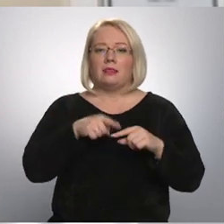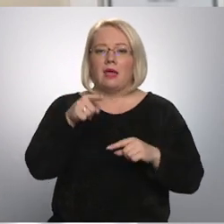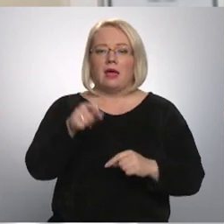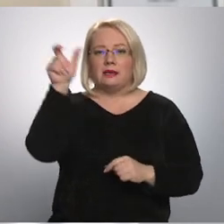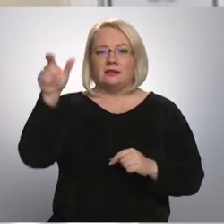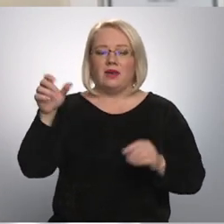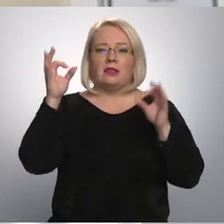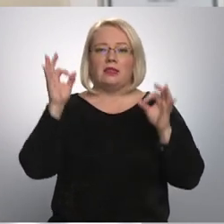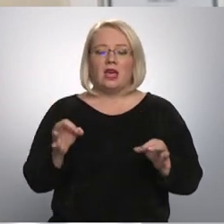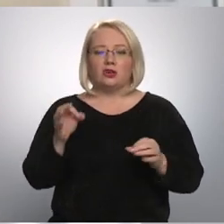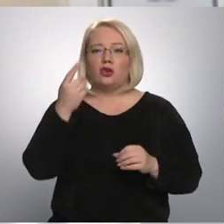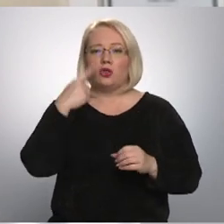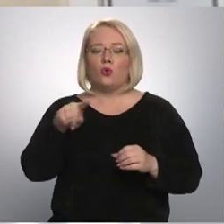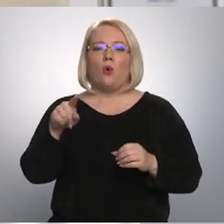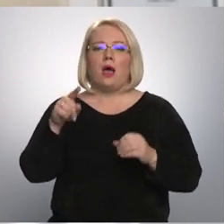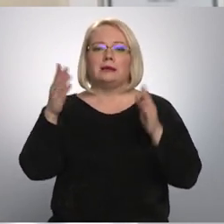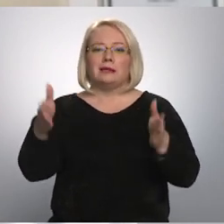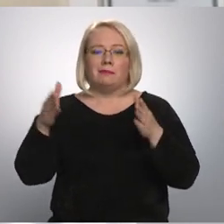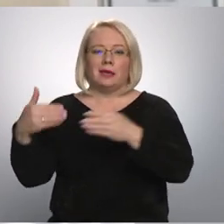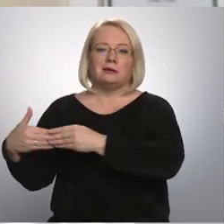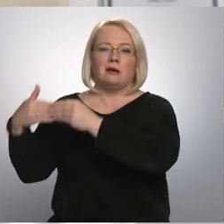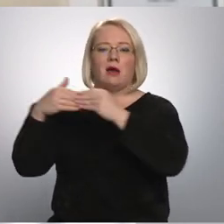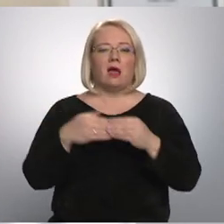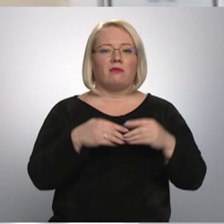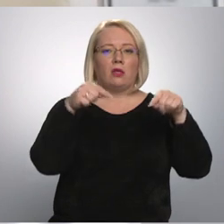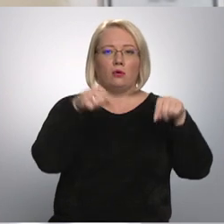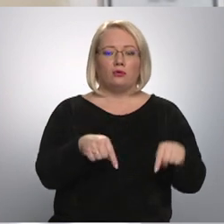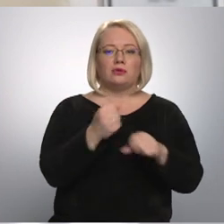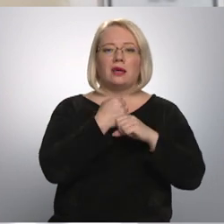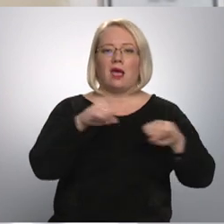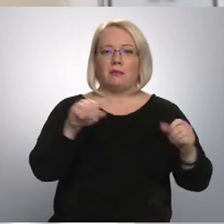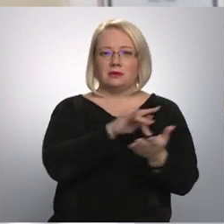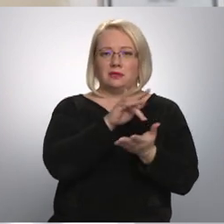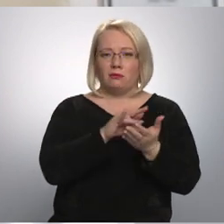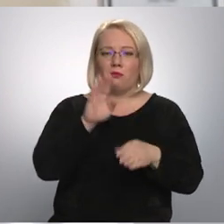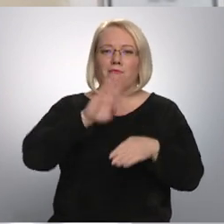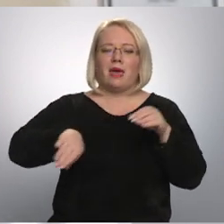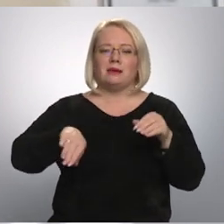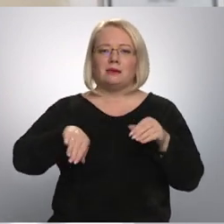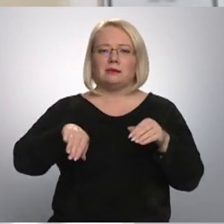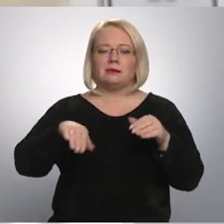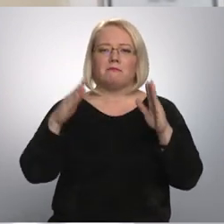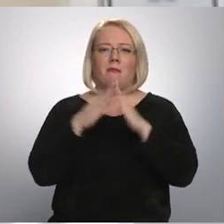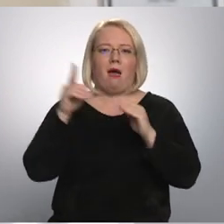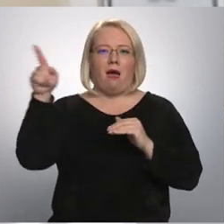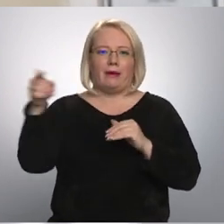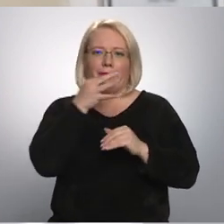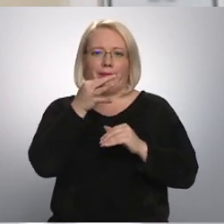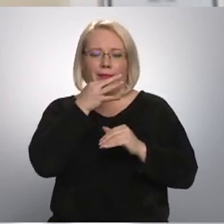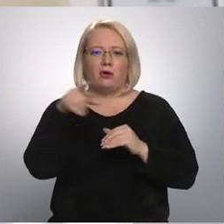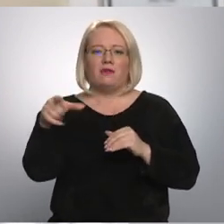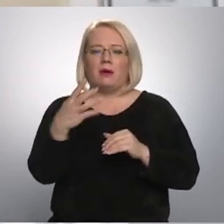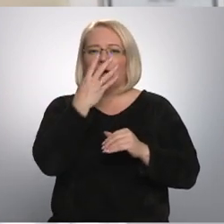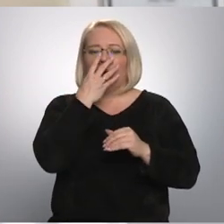tiešo no akūtā stacionāra ir jāpārved uz rehabilitāciju bez pieturu vietas mājās, jo viņiem ir vajadzīgi